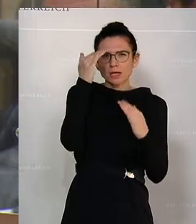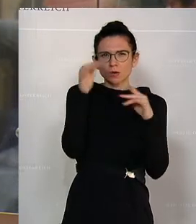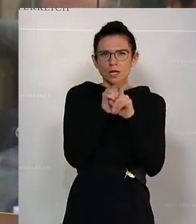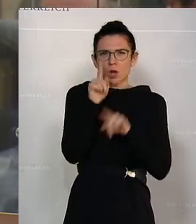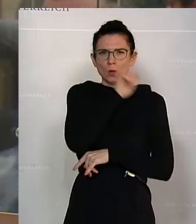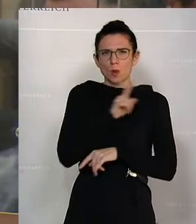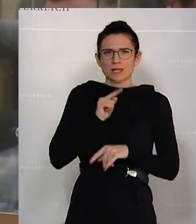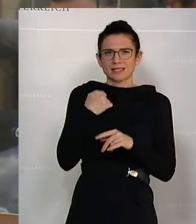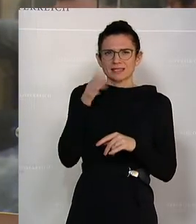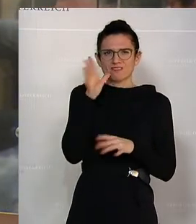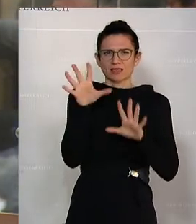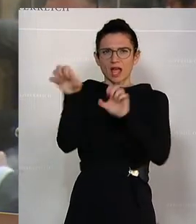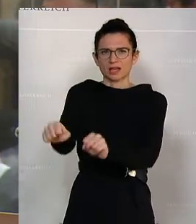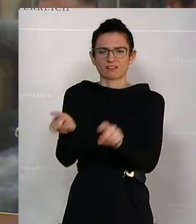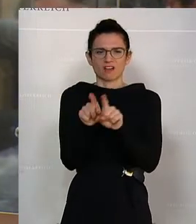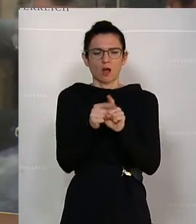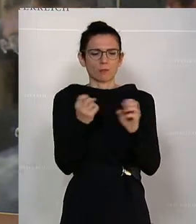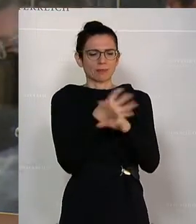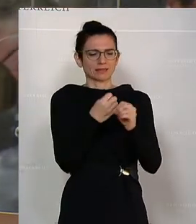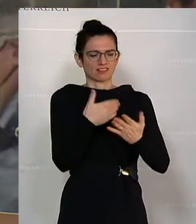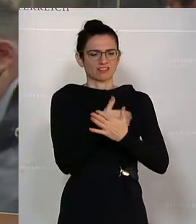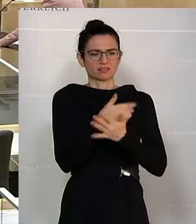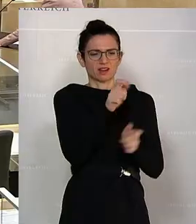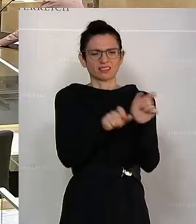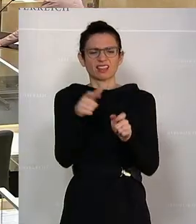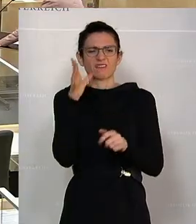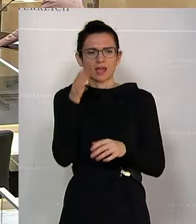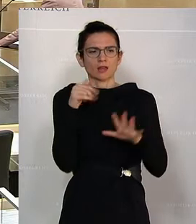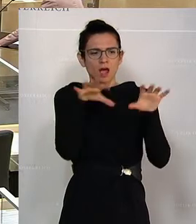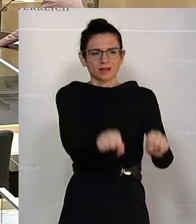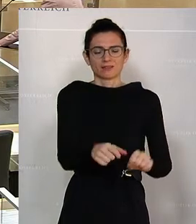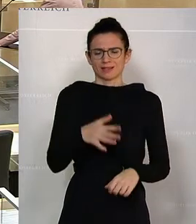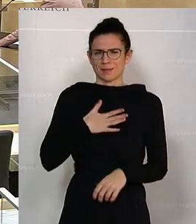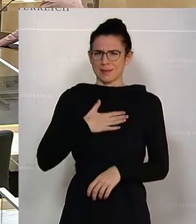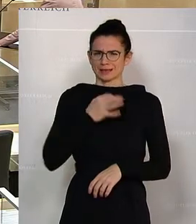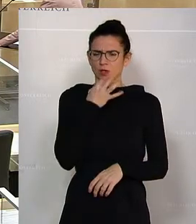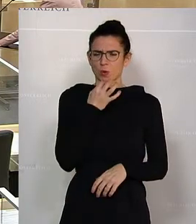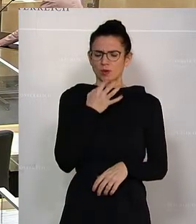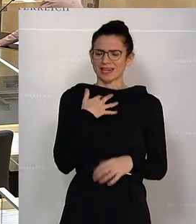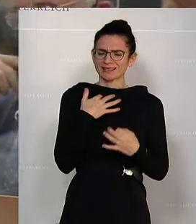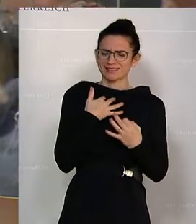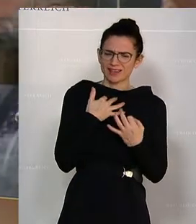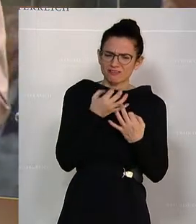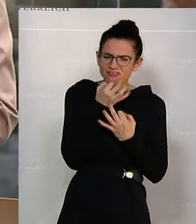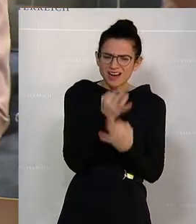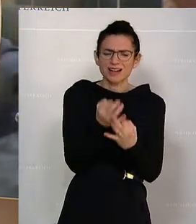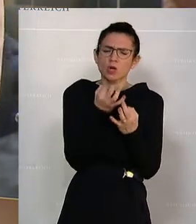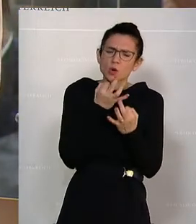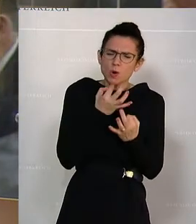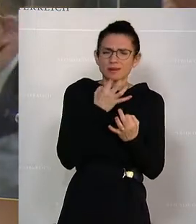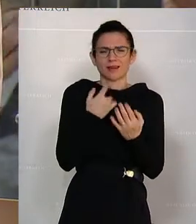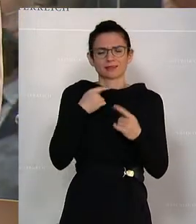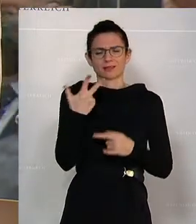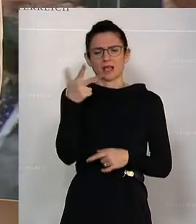Polizistinnen und Polizisten, Medienvertreterinnen und Medienvertreter. Meine Frage ist jetzt konkret, welche Maßnahmen setzen Sie konkret in den